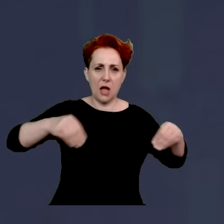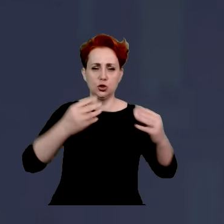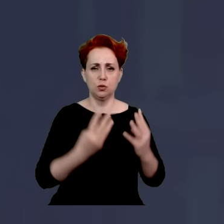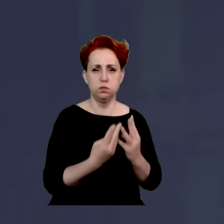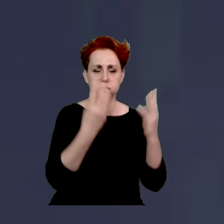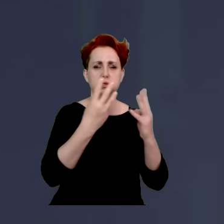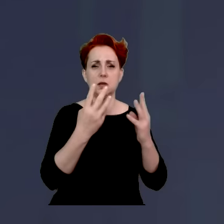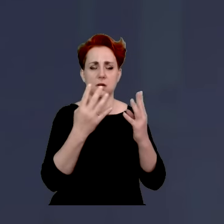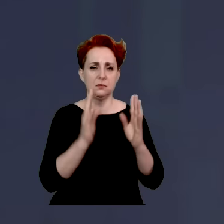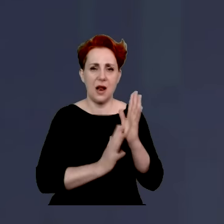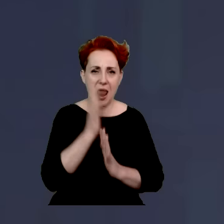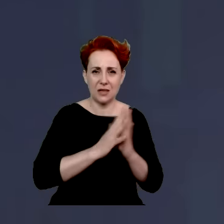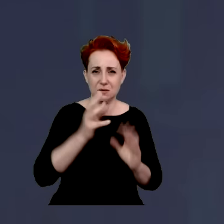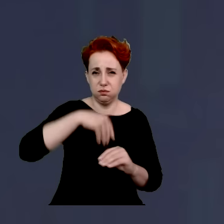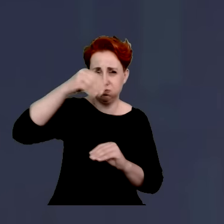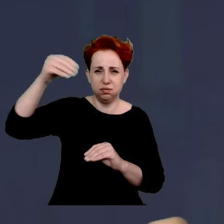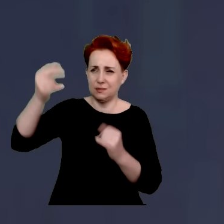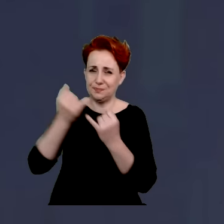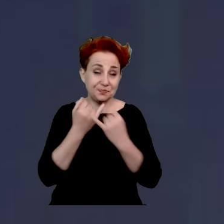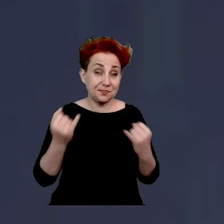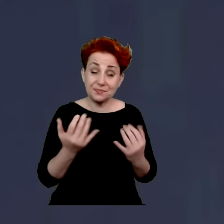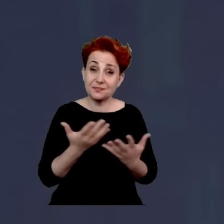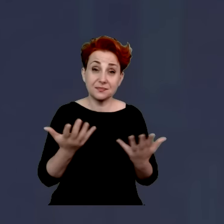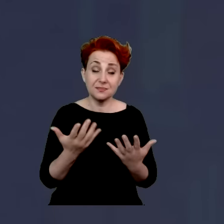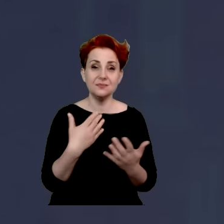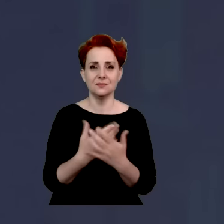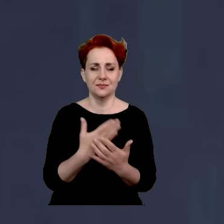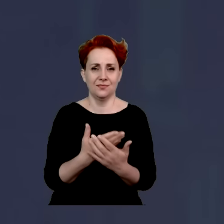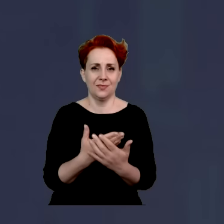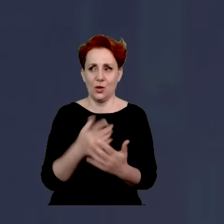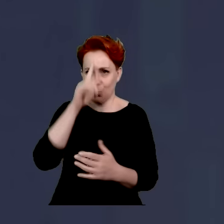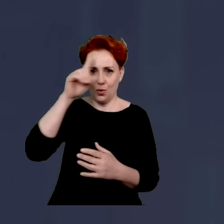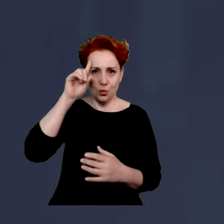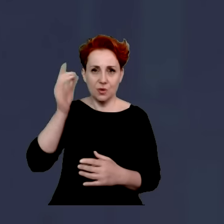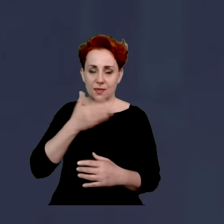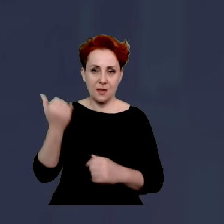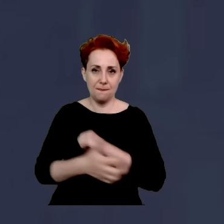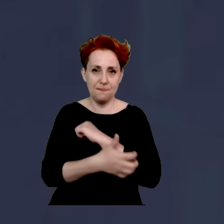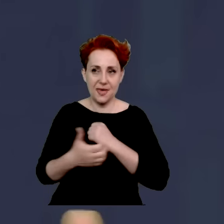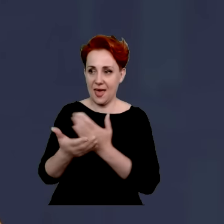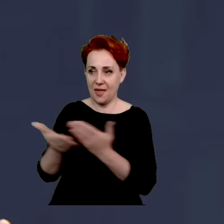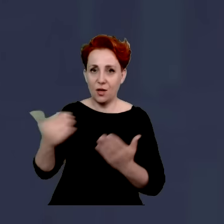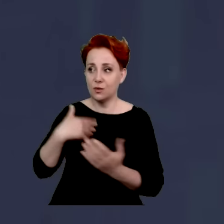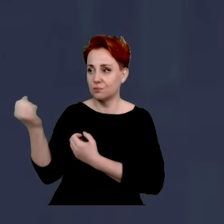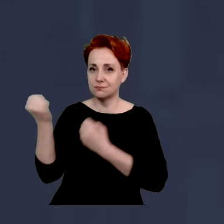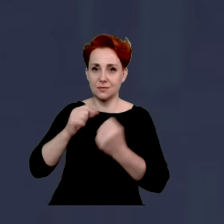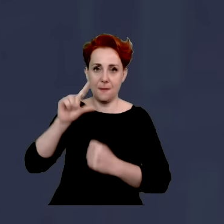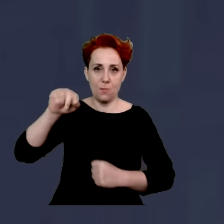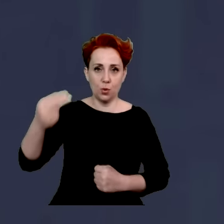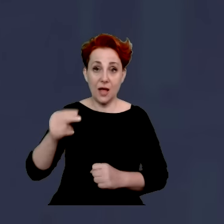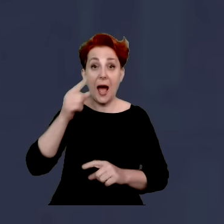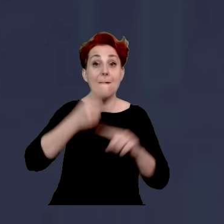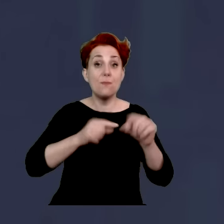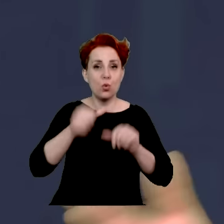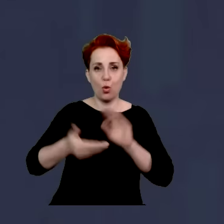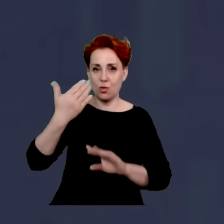miny. To już są ludzie, którzy nie są biednymi, którzy zostali przywiezieni przez Putina. Pół roku temu Tusk tego nie